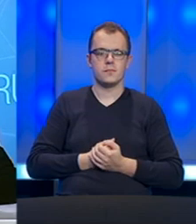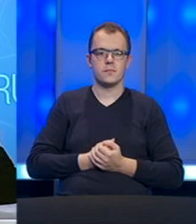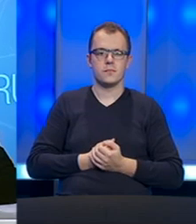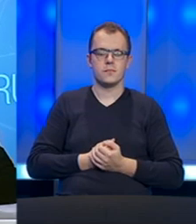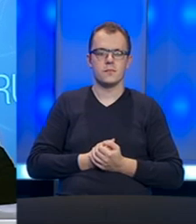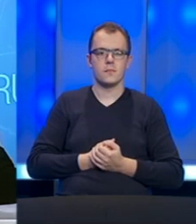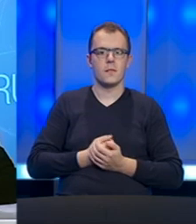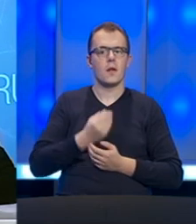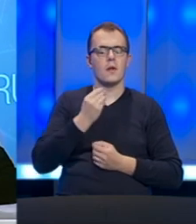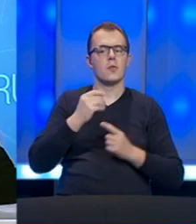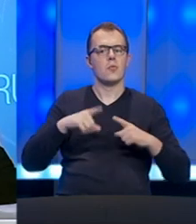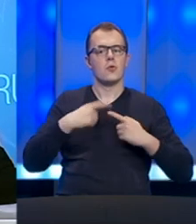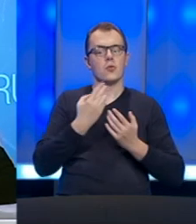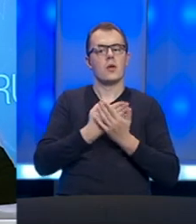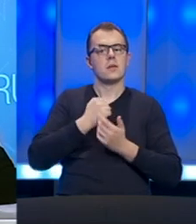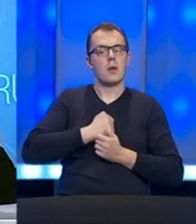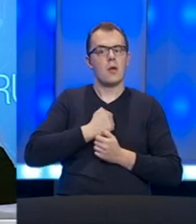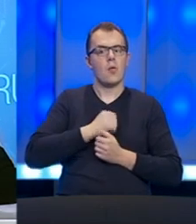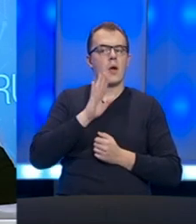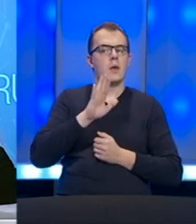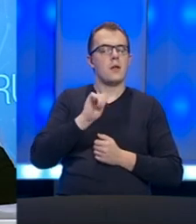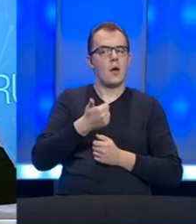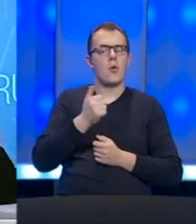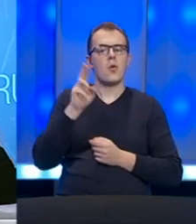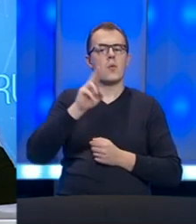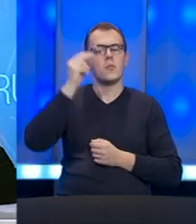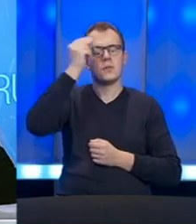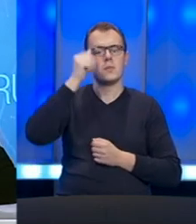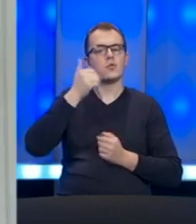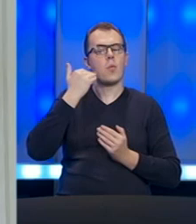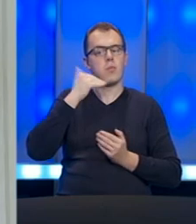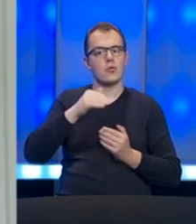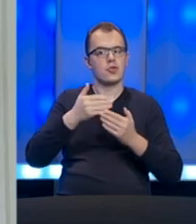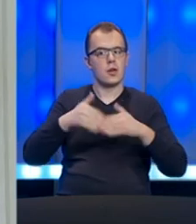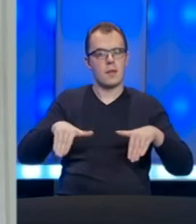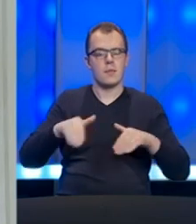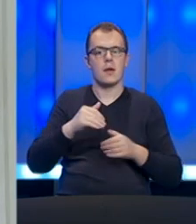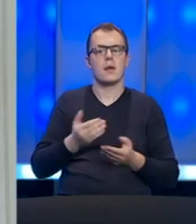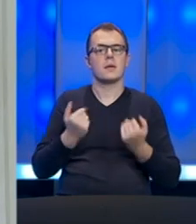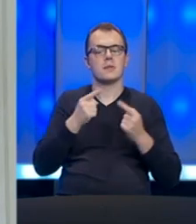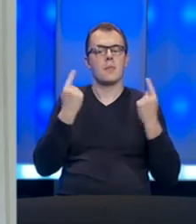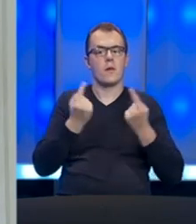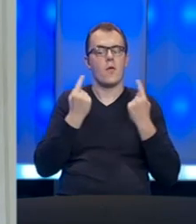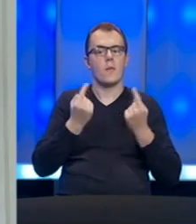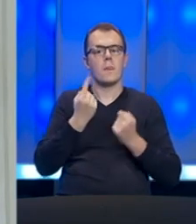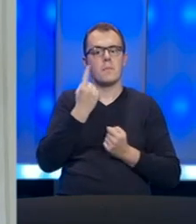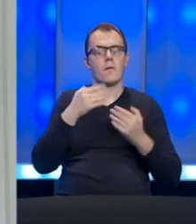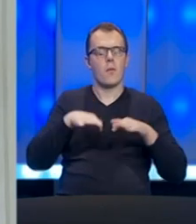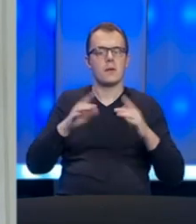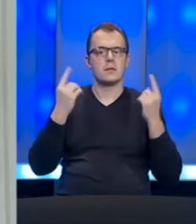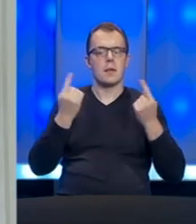Dobro jutro iz Banja Luke. Tako je, u Republice Srpskoj su poštrene mjere za prvomajske praznike. Naime,